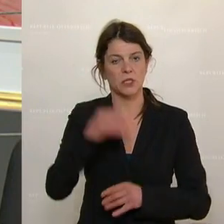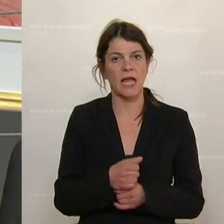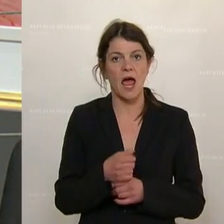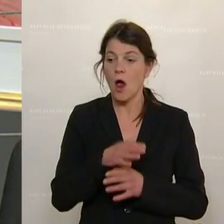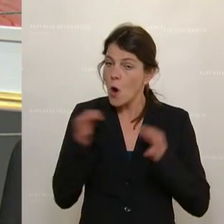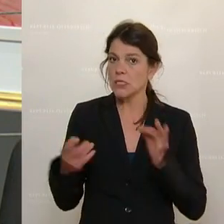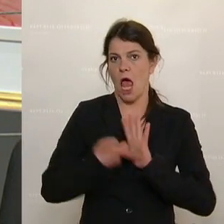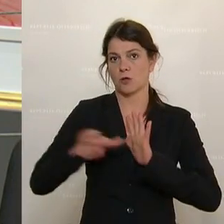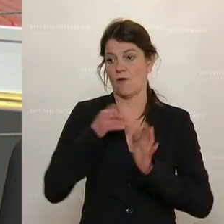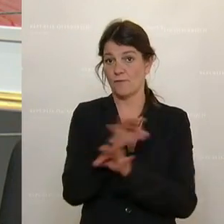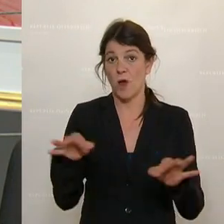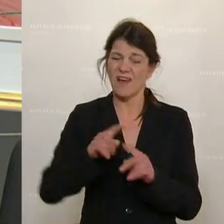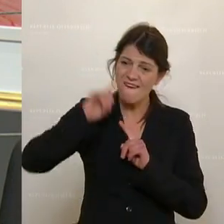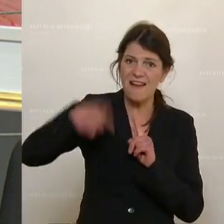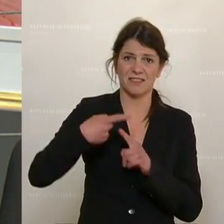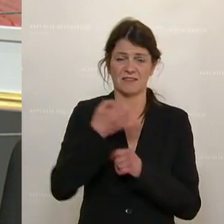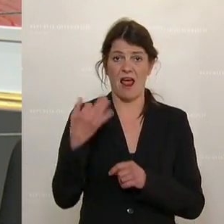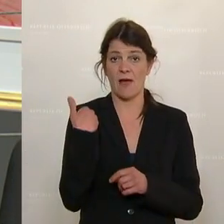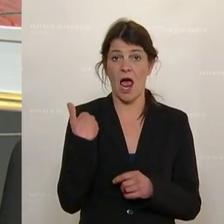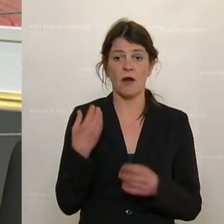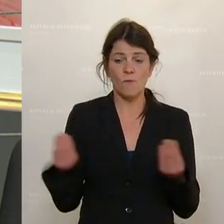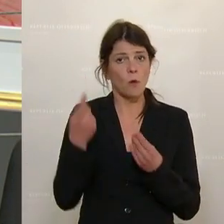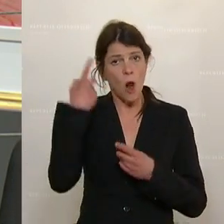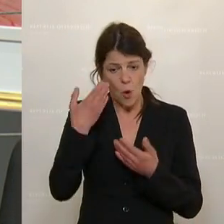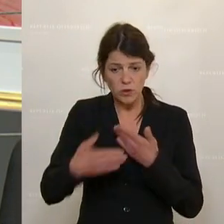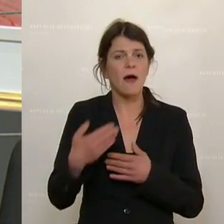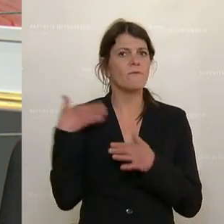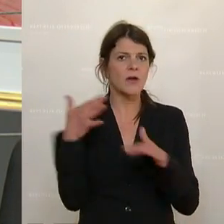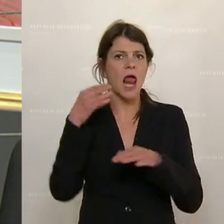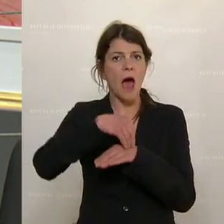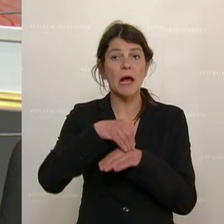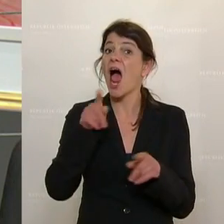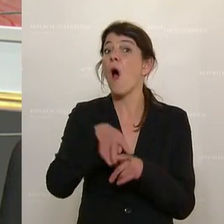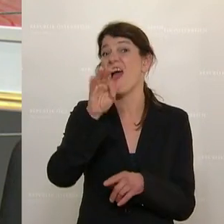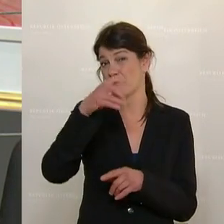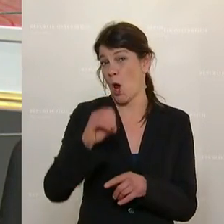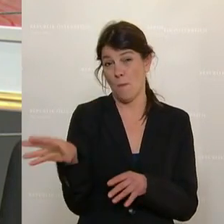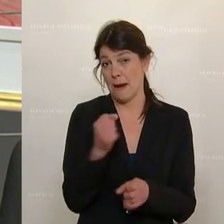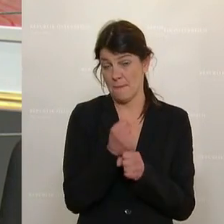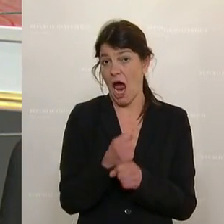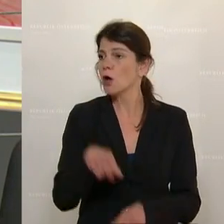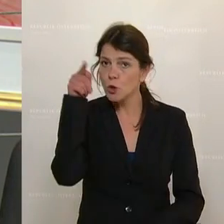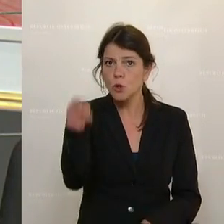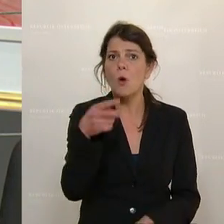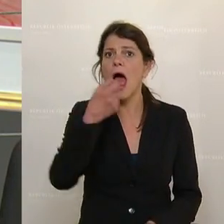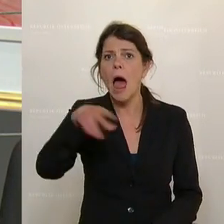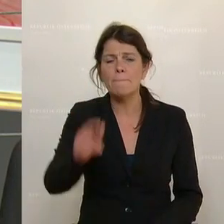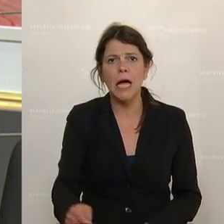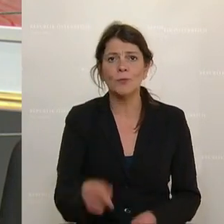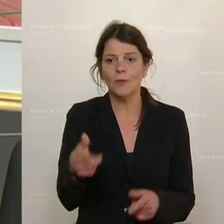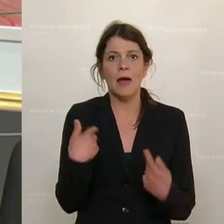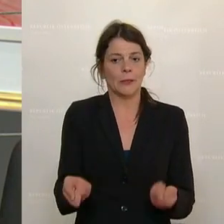massiv fordernder. Er ging den ganzen Tag ausgelöst durch ganz viele Anmeldungen, auch von Seiten der FPÖ. Und du, Herbert, hast dich damals